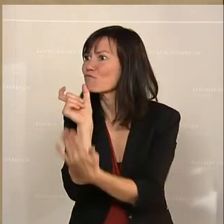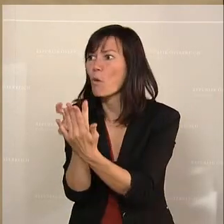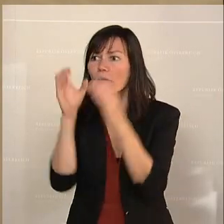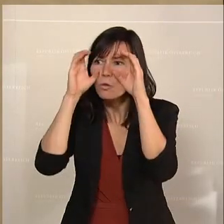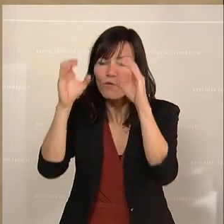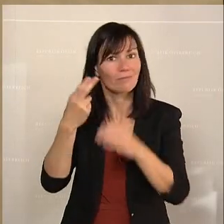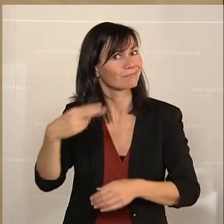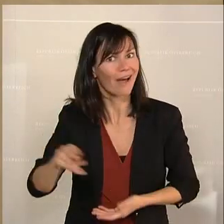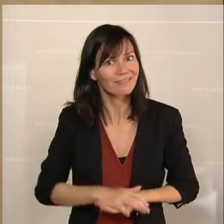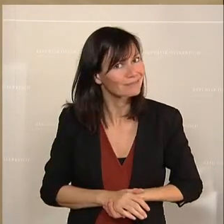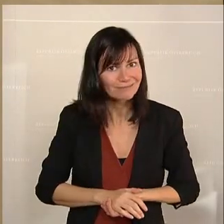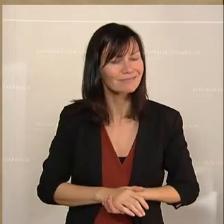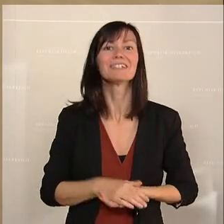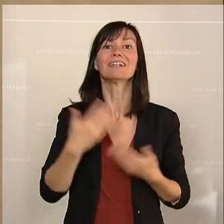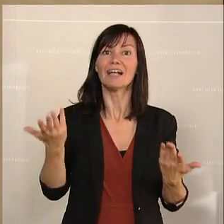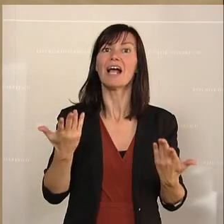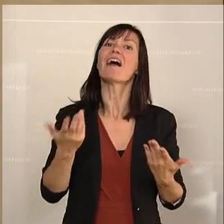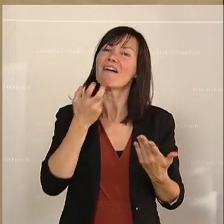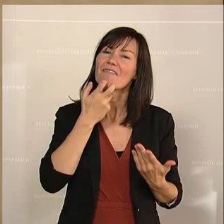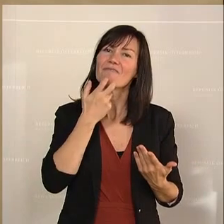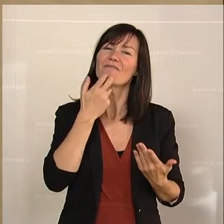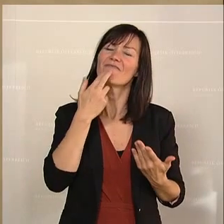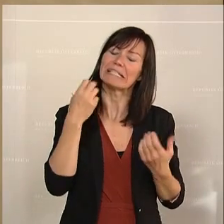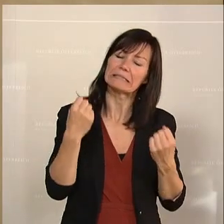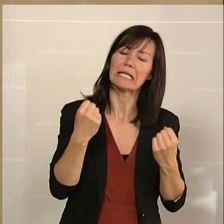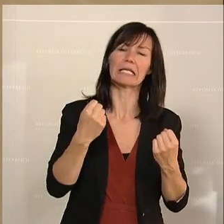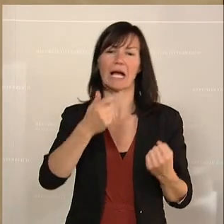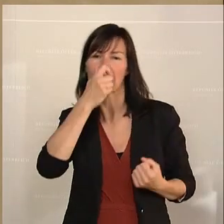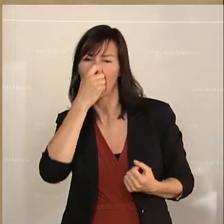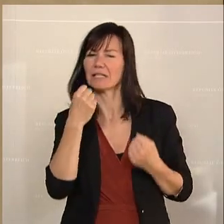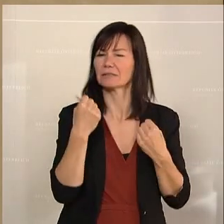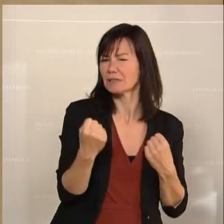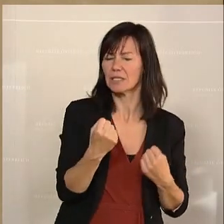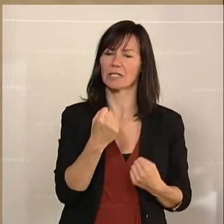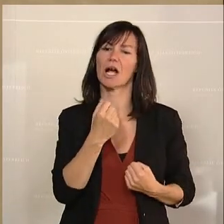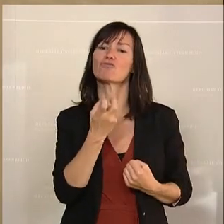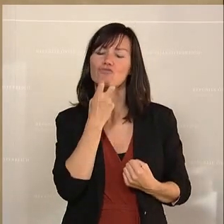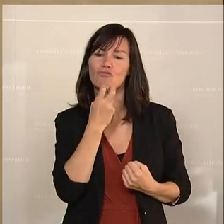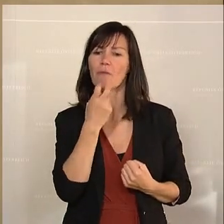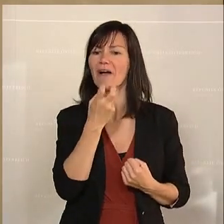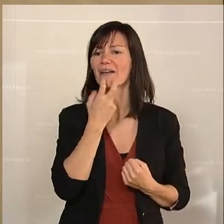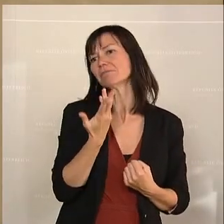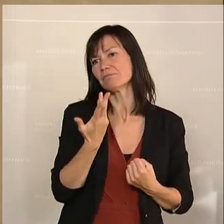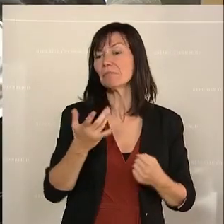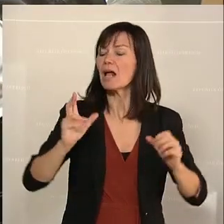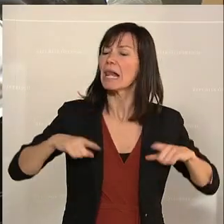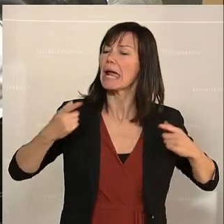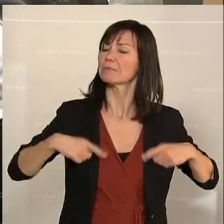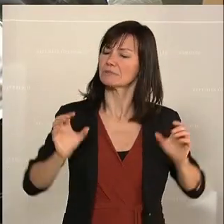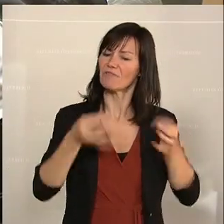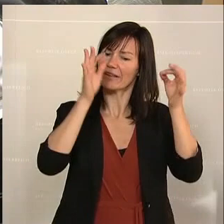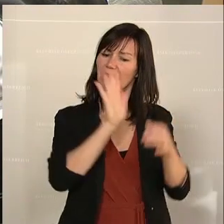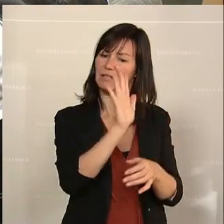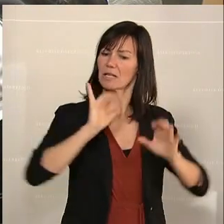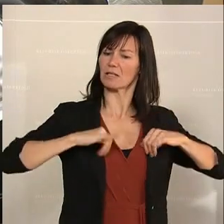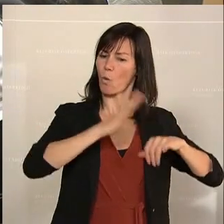wollen wir die Lebensqualität der Tiroler sicherstellen. Da steht nichts von der ÖVP drinnen, Herr Kollege Hördl. Auch das gehört